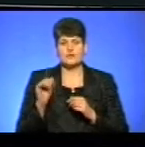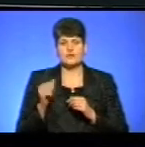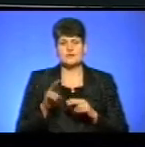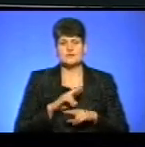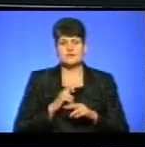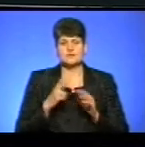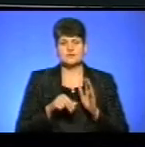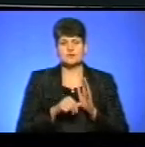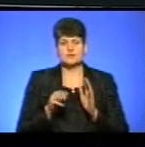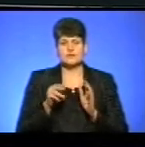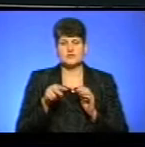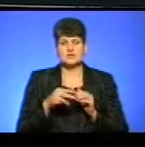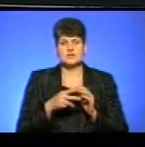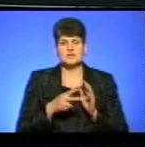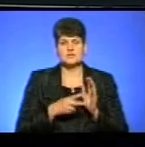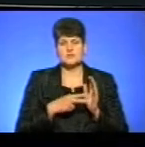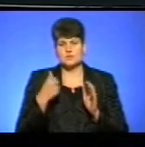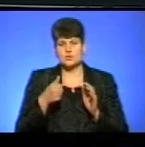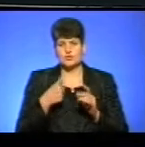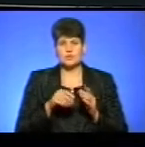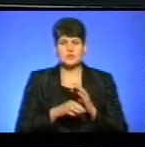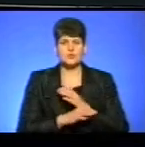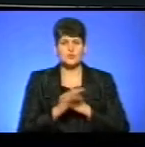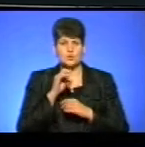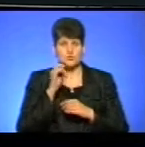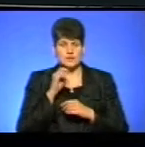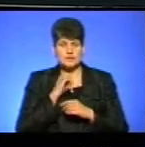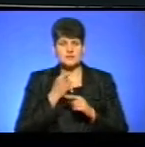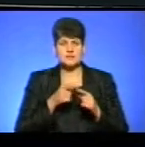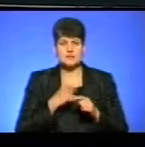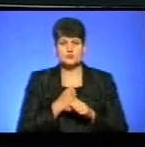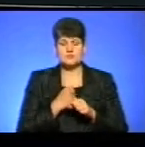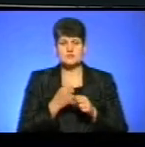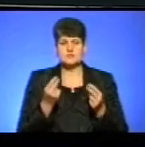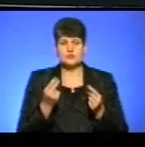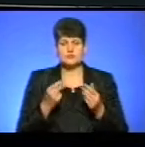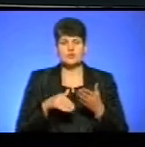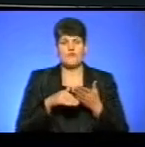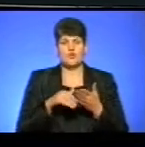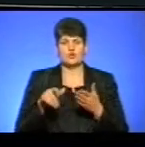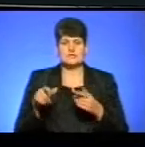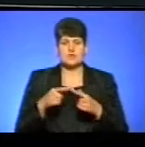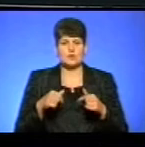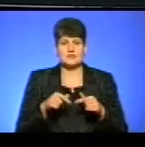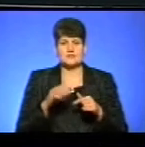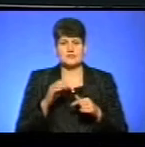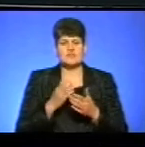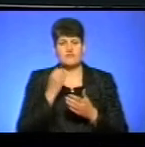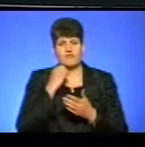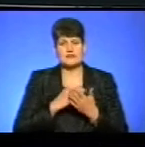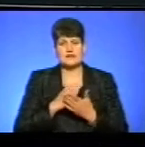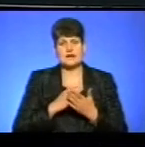2018 року на сході України. Стелу виготовили за кошти волонтерських організацій та ветеранів СБУ.